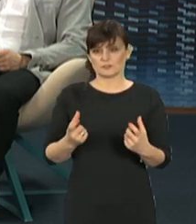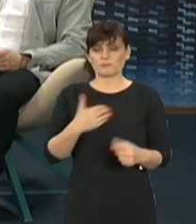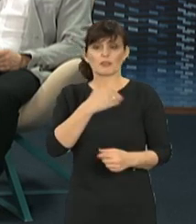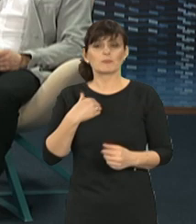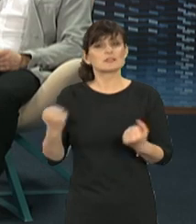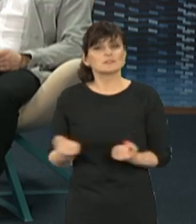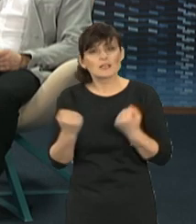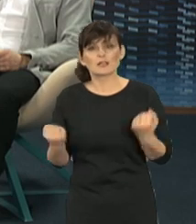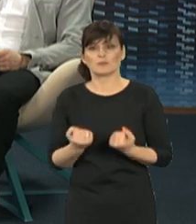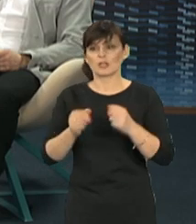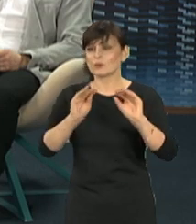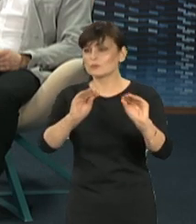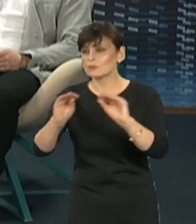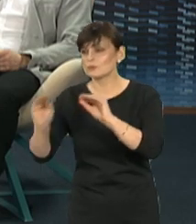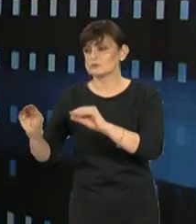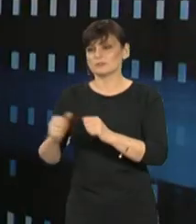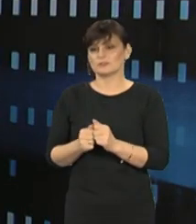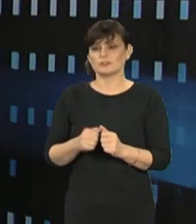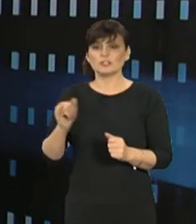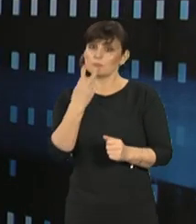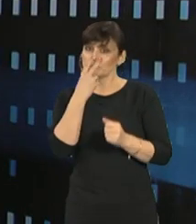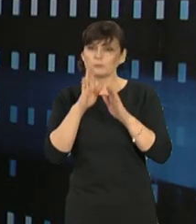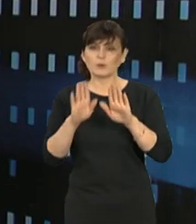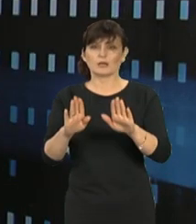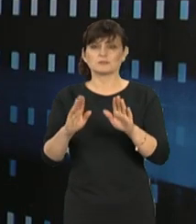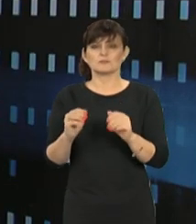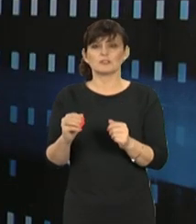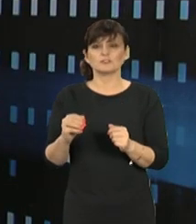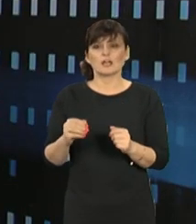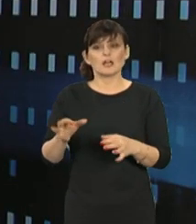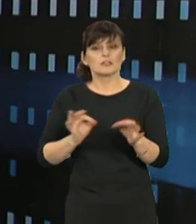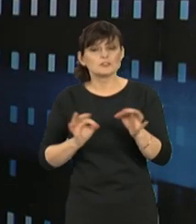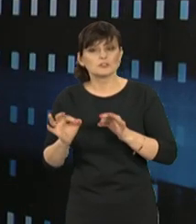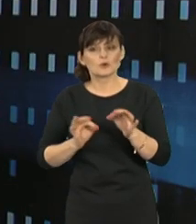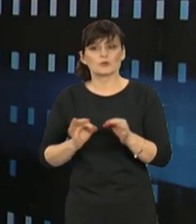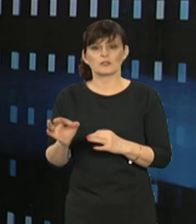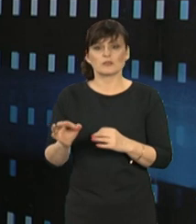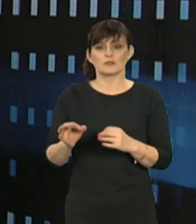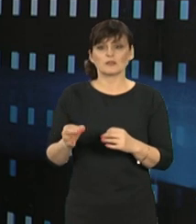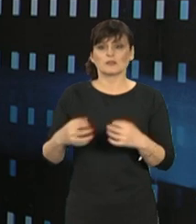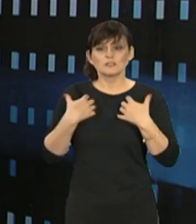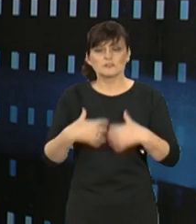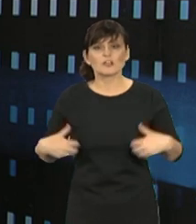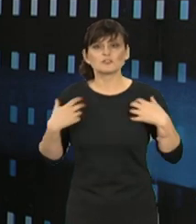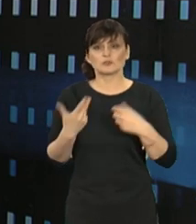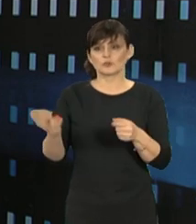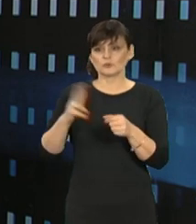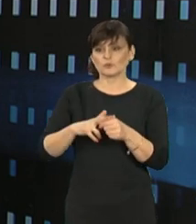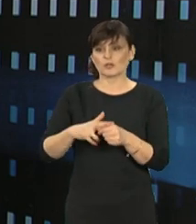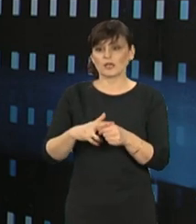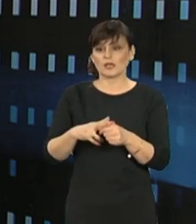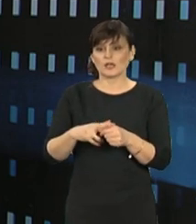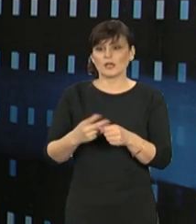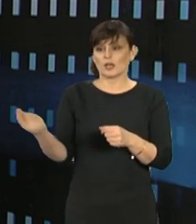edukować, uwrażliwiać i pokazywać przede wszystkim historie, które właśnie tych zwierząt, które do nas